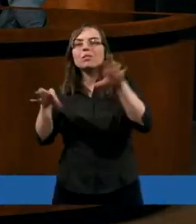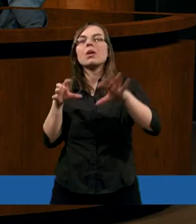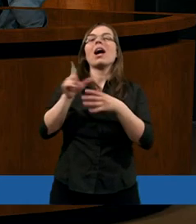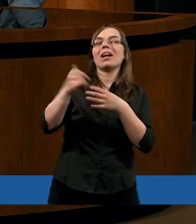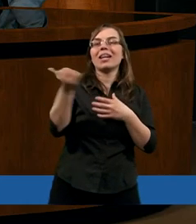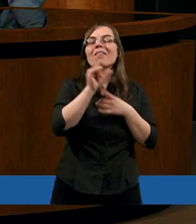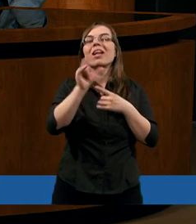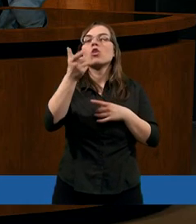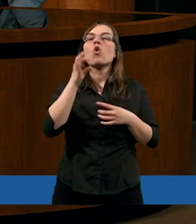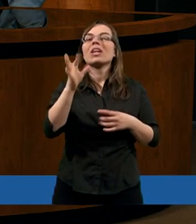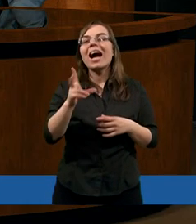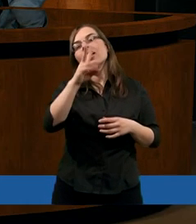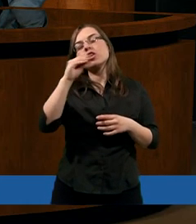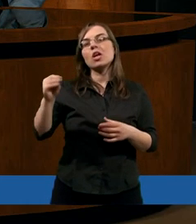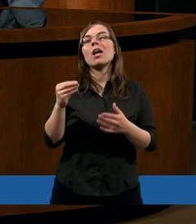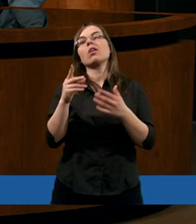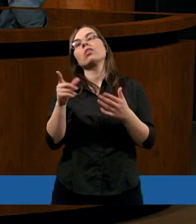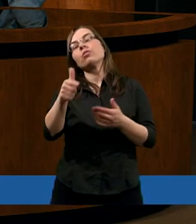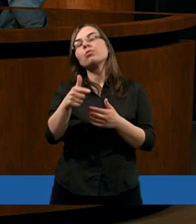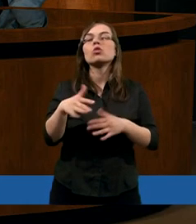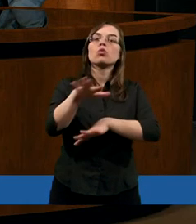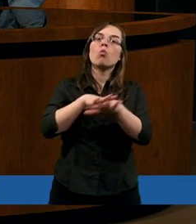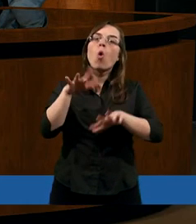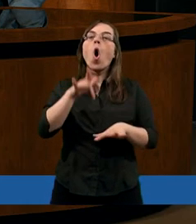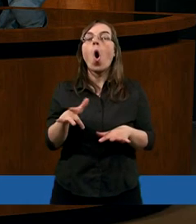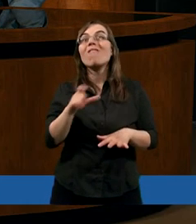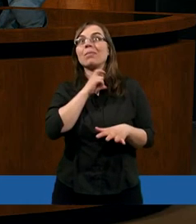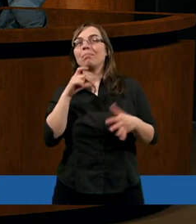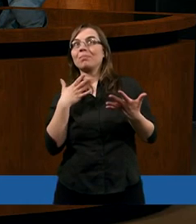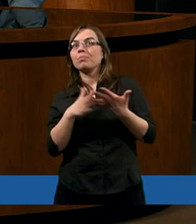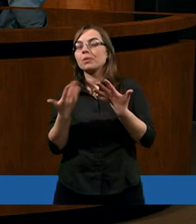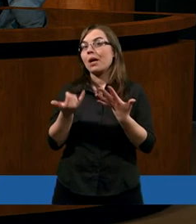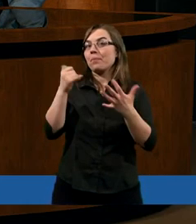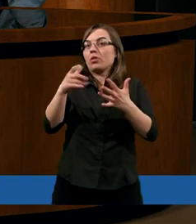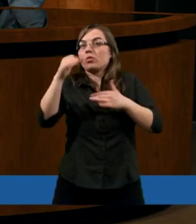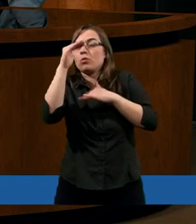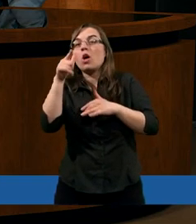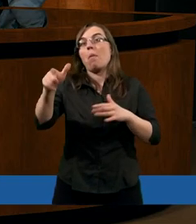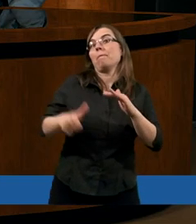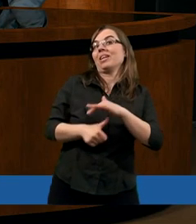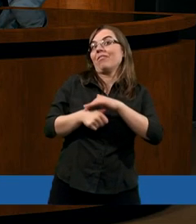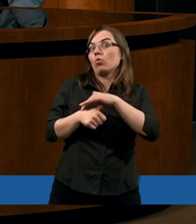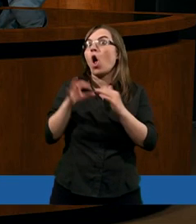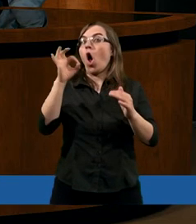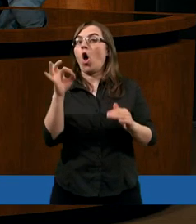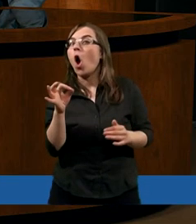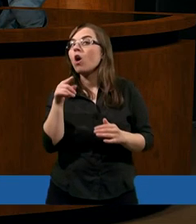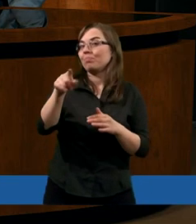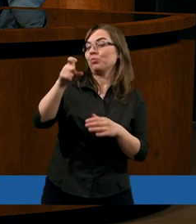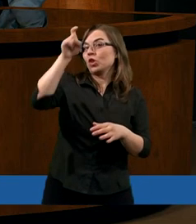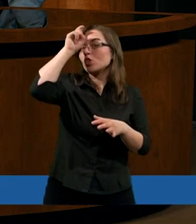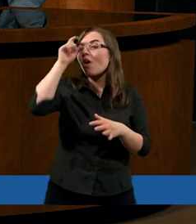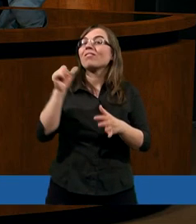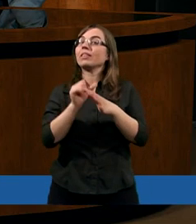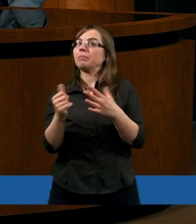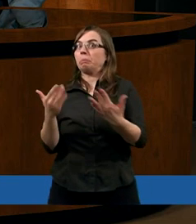jest coś takiego, że, no, duchowny, o, tak, o, ten przywódca to jest taki człowiek,